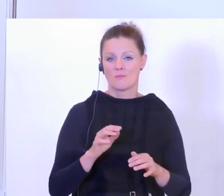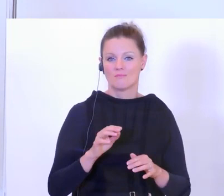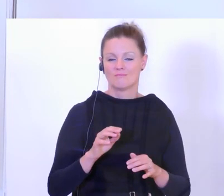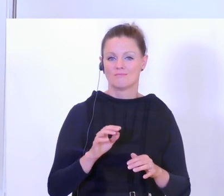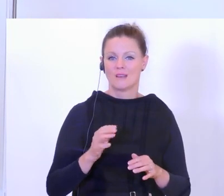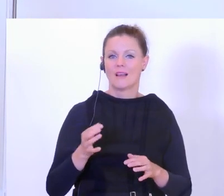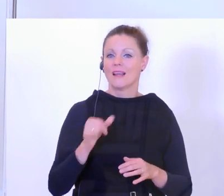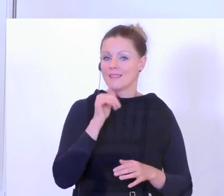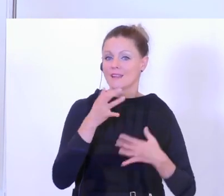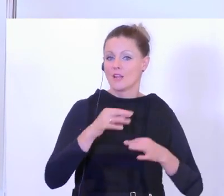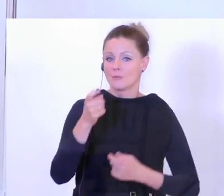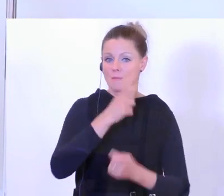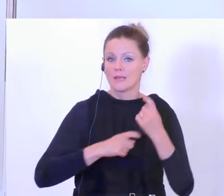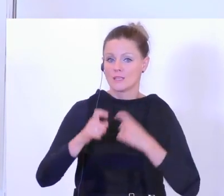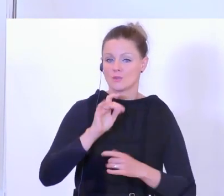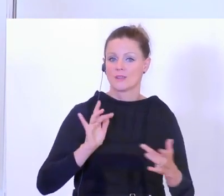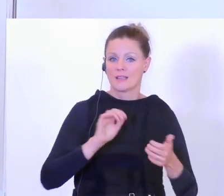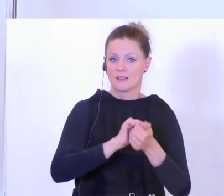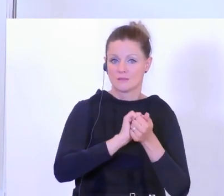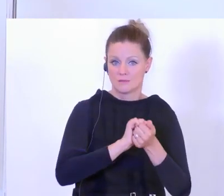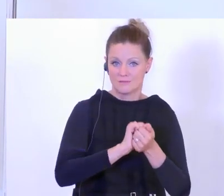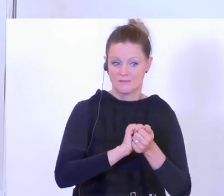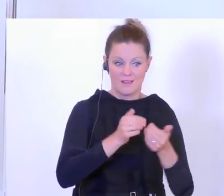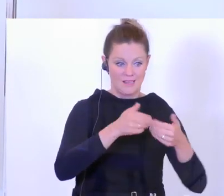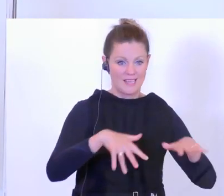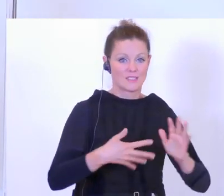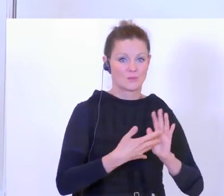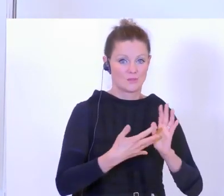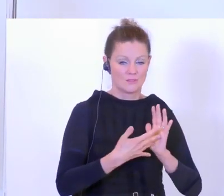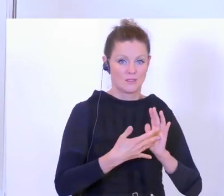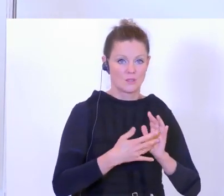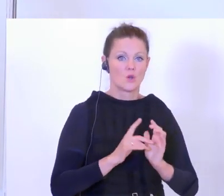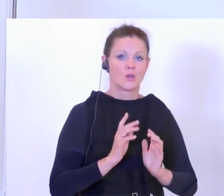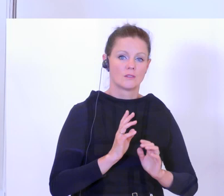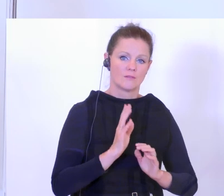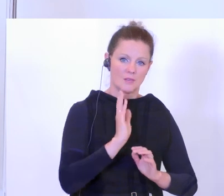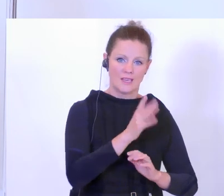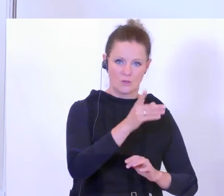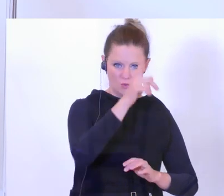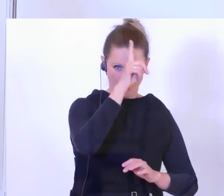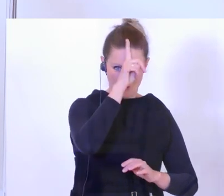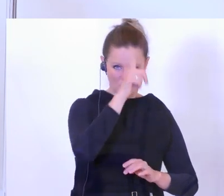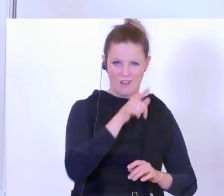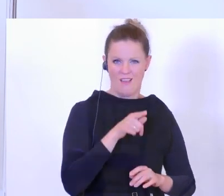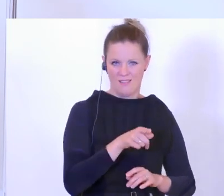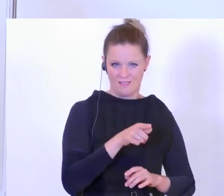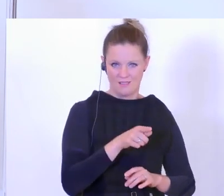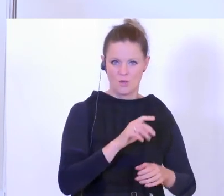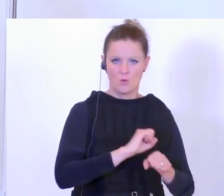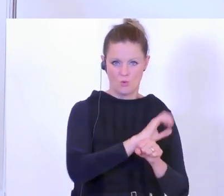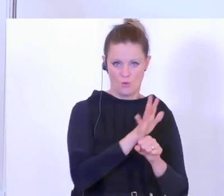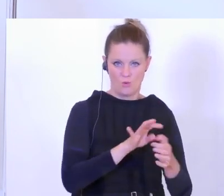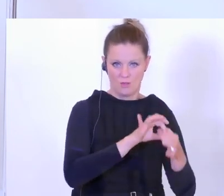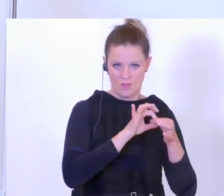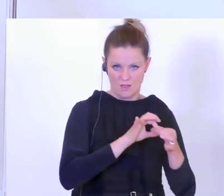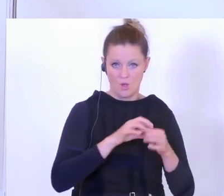Wir dürfen beides nicht verwechseln. Die einen waren die Grenzkontrollen aufgrund des Coronavirus, Richtung der Bundesrepublik Deutschland. Die Grenzkontrollen an der ungarischen und slowenischen